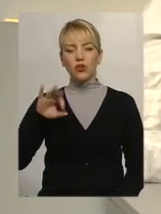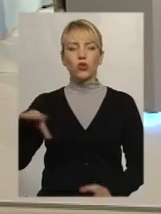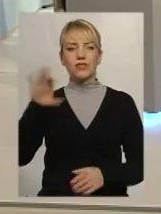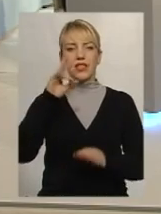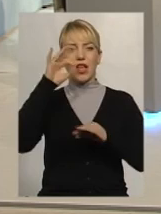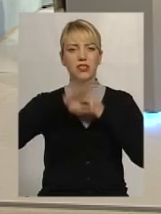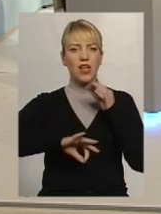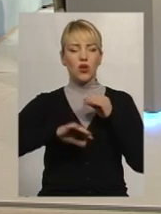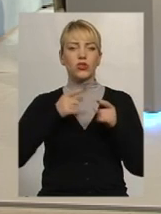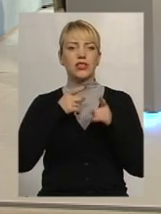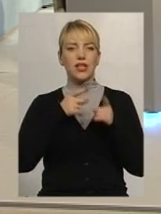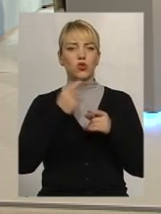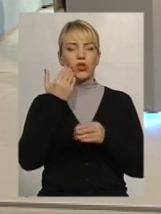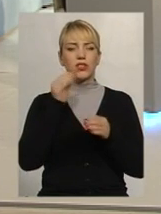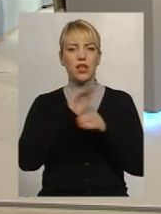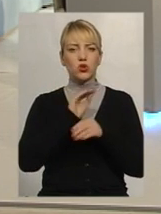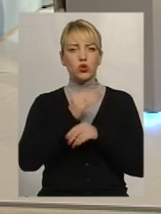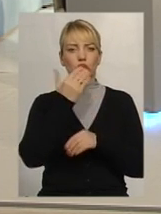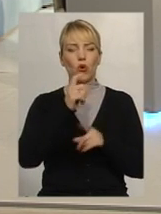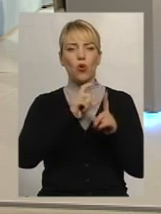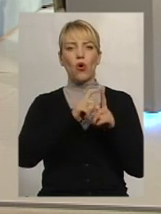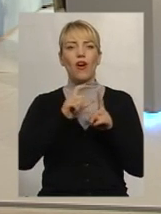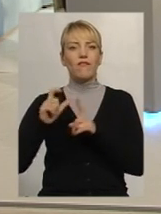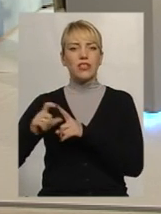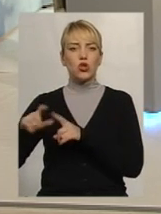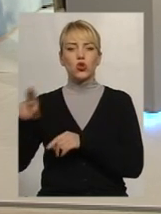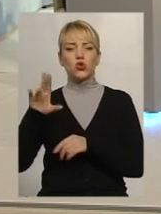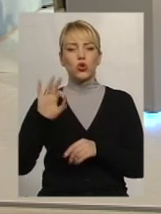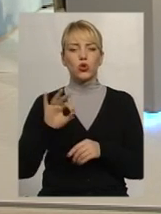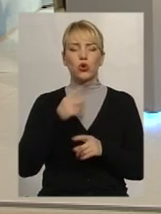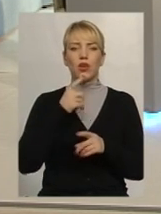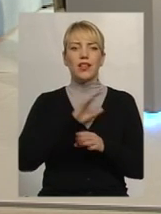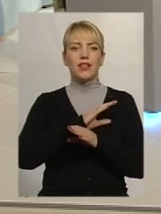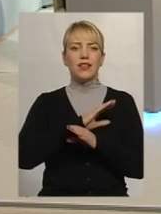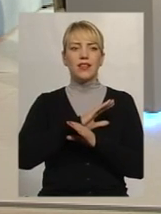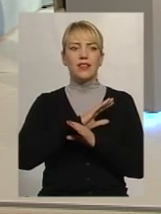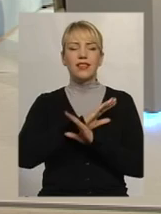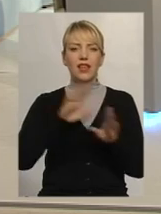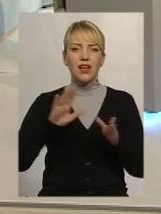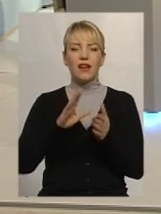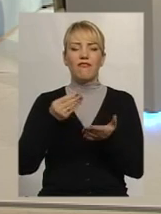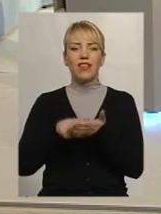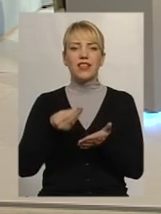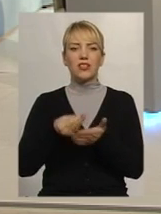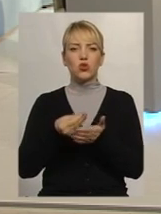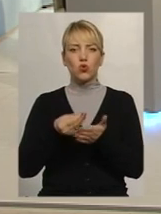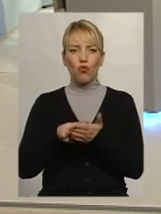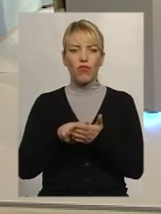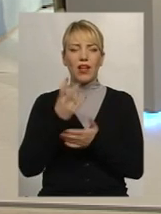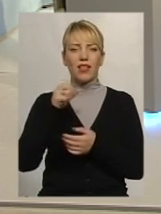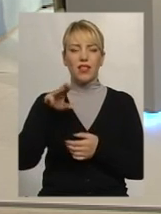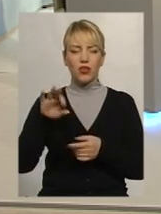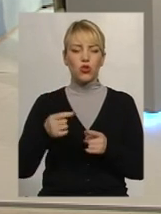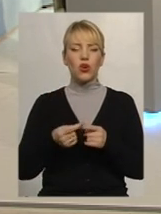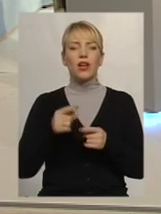висловлювання щодо недоцільності подальшого його фінансування в Росії, за це його хвалять. Ну, ви знаєте, це